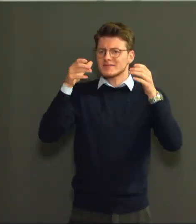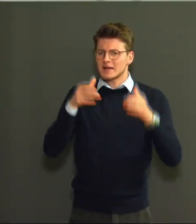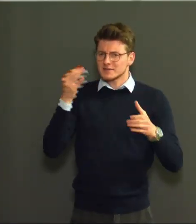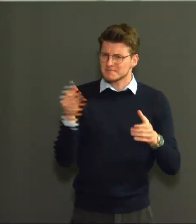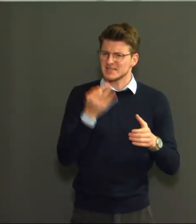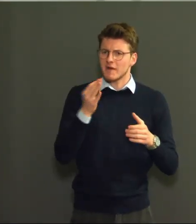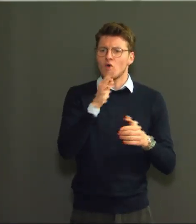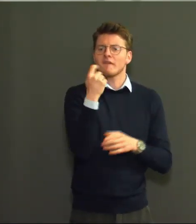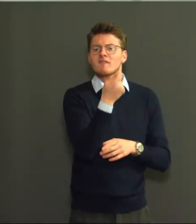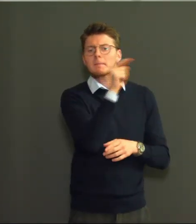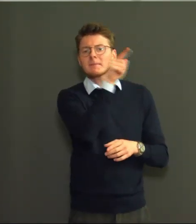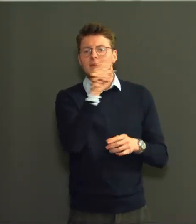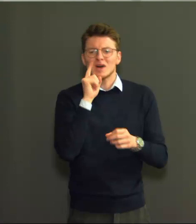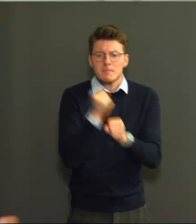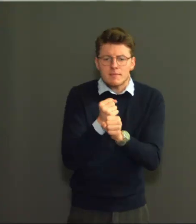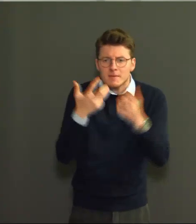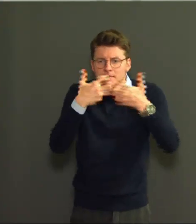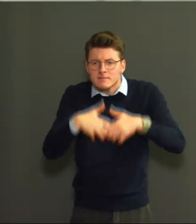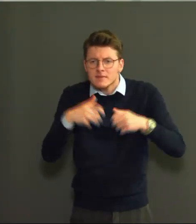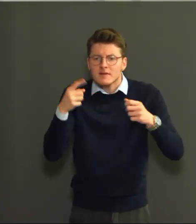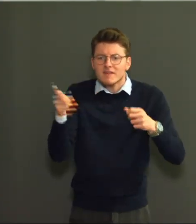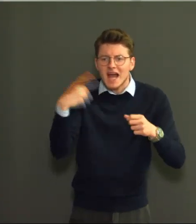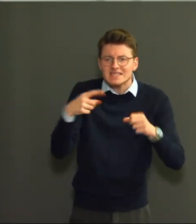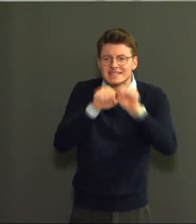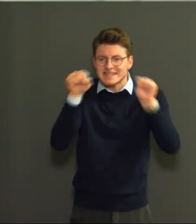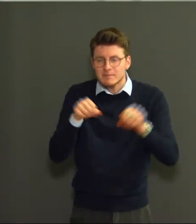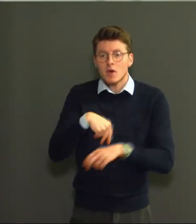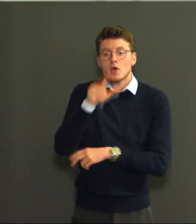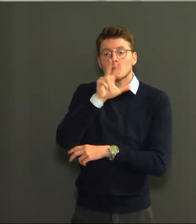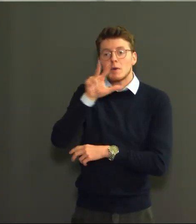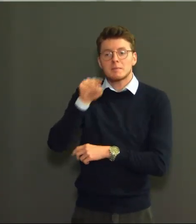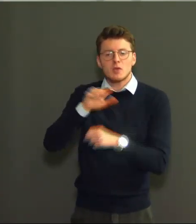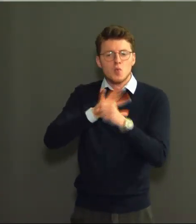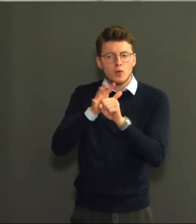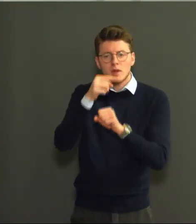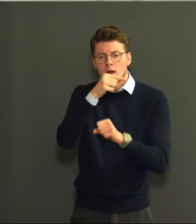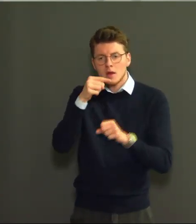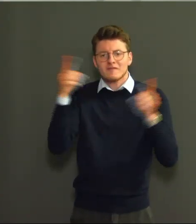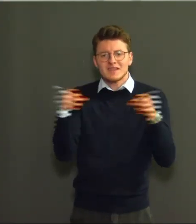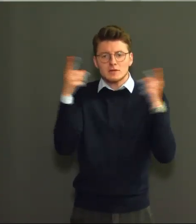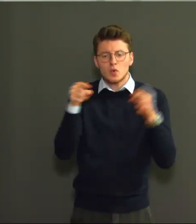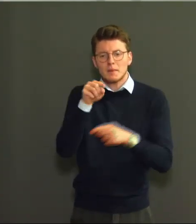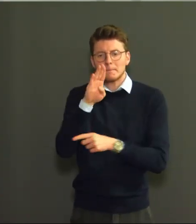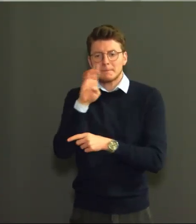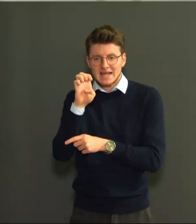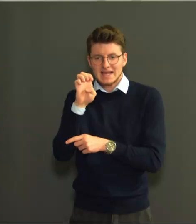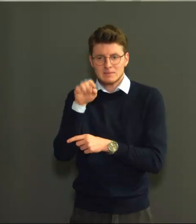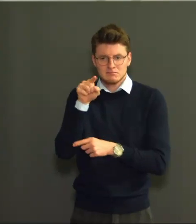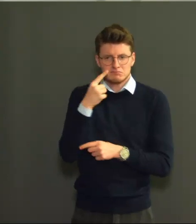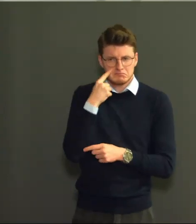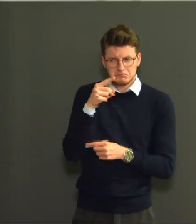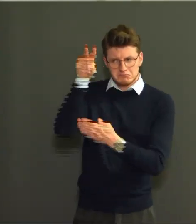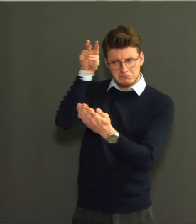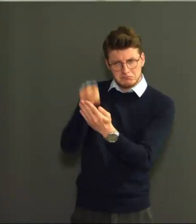.corona-ventilation.be Daar vindt u alle informatie